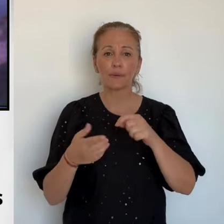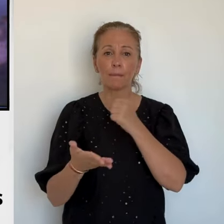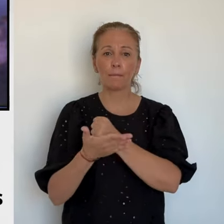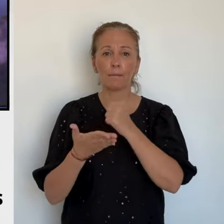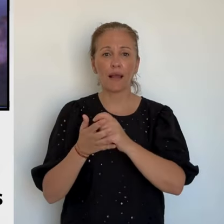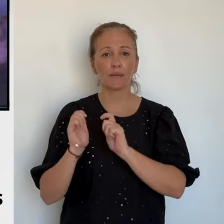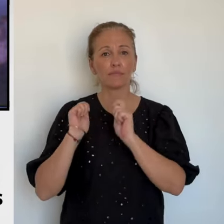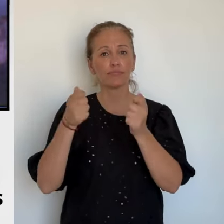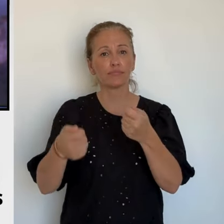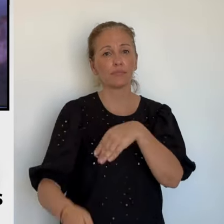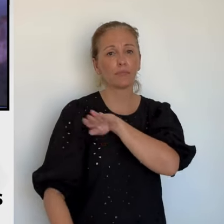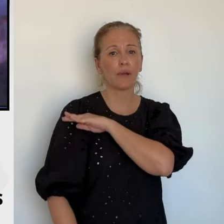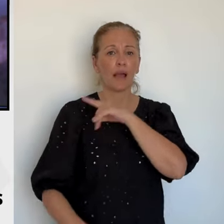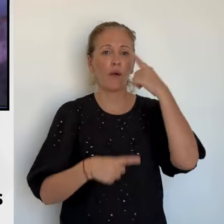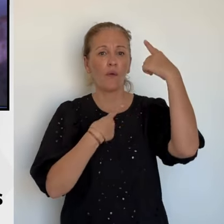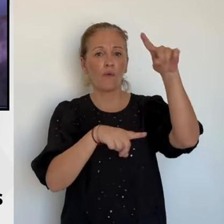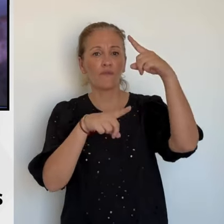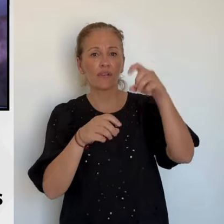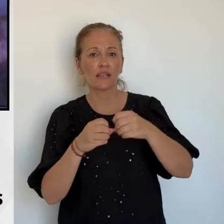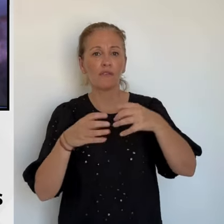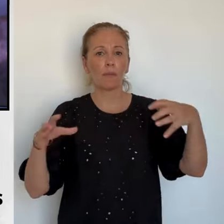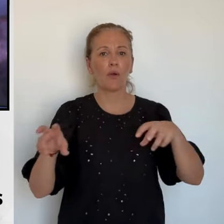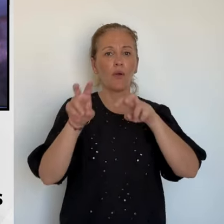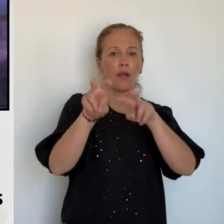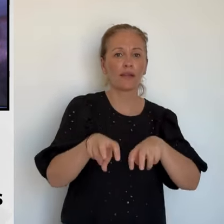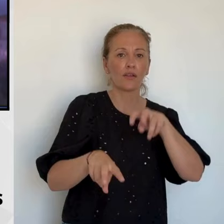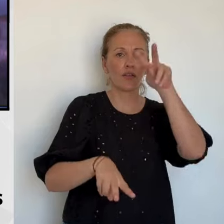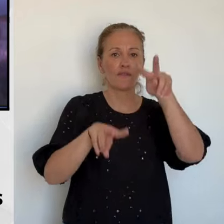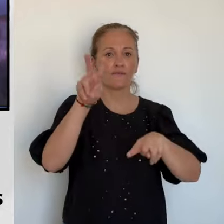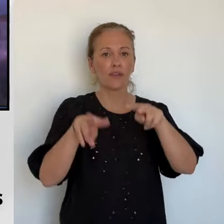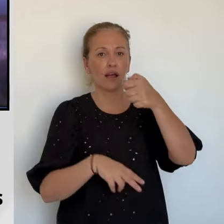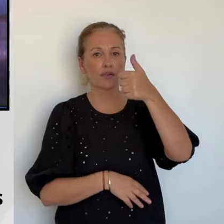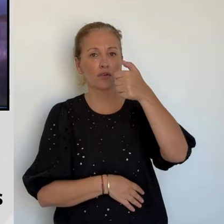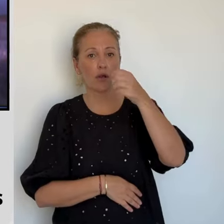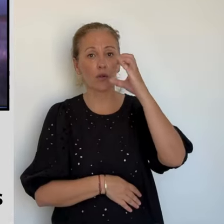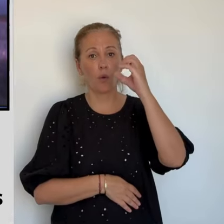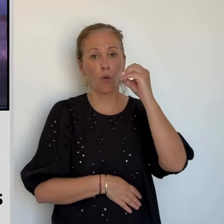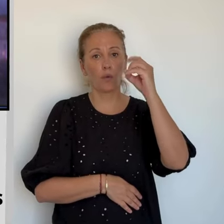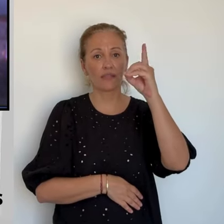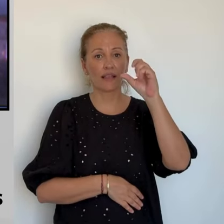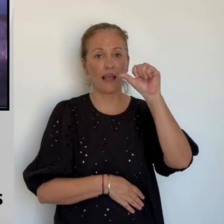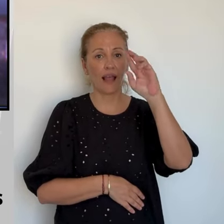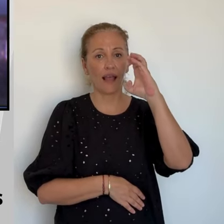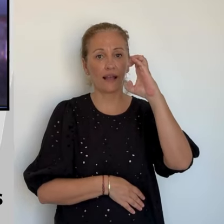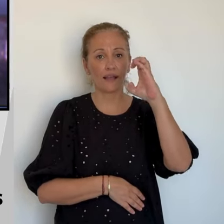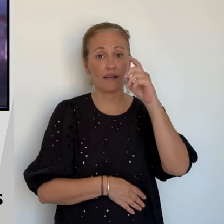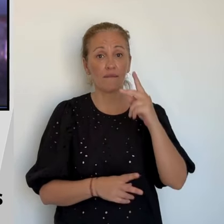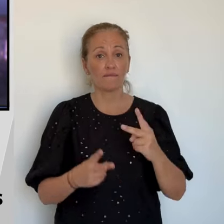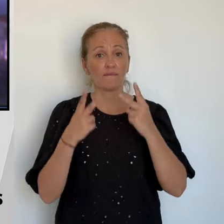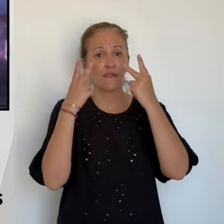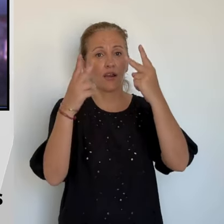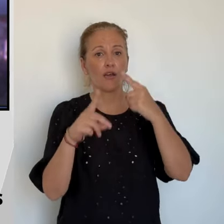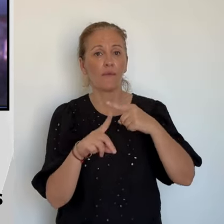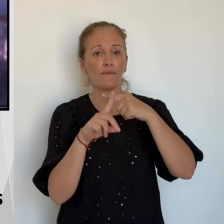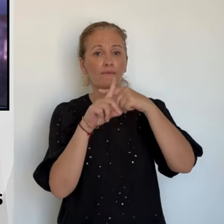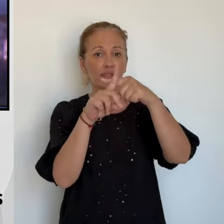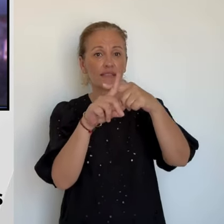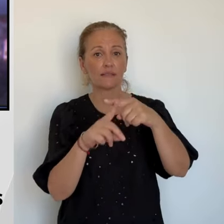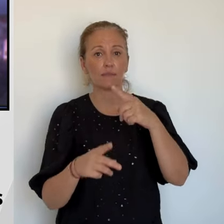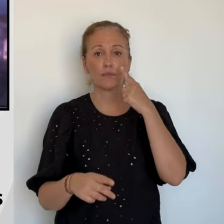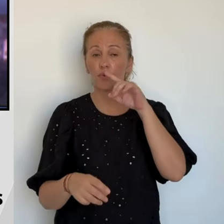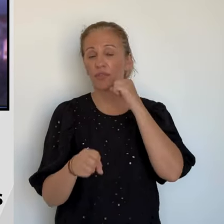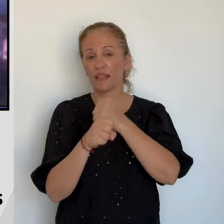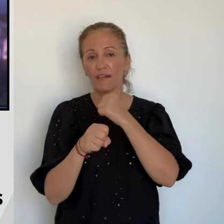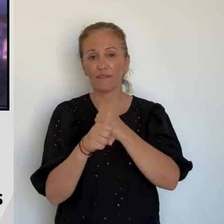par l'Odark, l'Office du Développement Agricole et Rural de la Corse, entend ainsi valoriser le travail des producteurs locaux. Paul